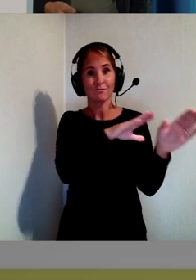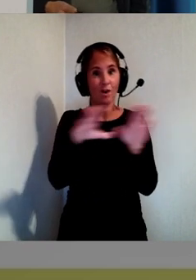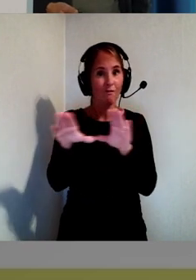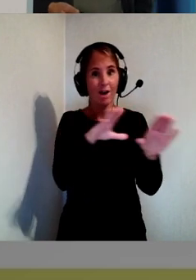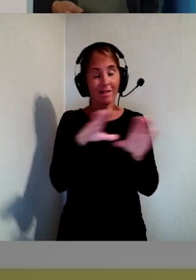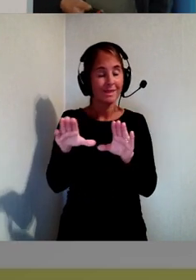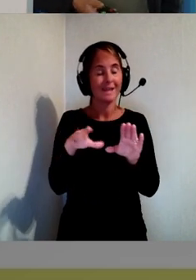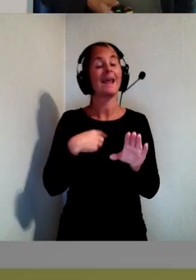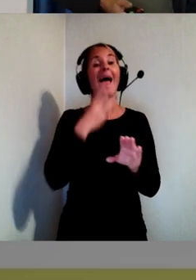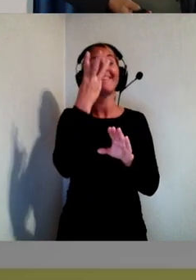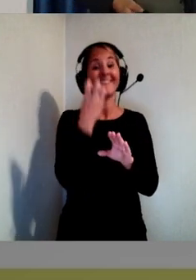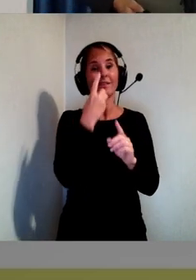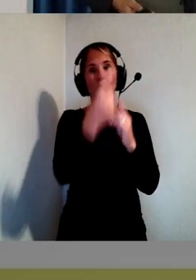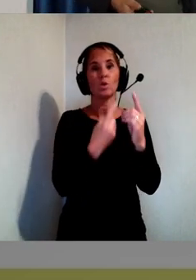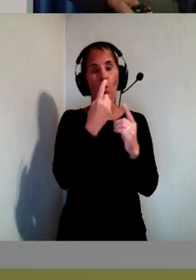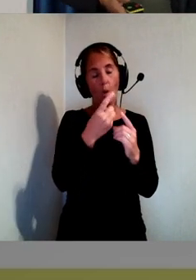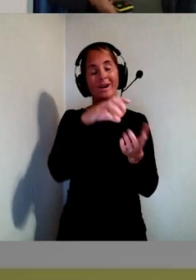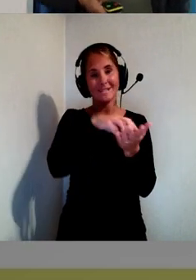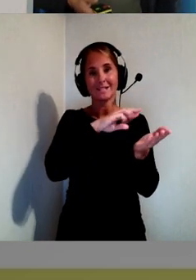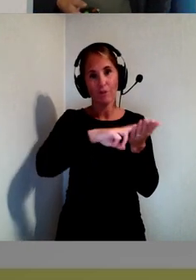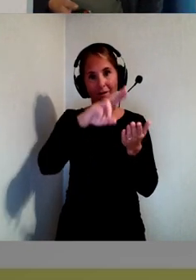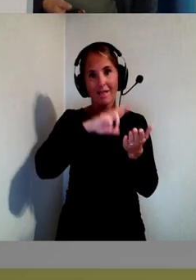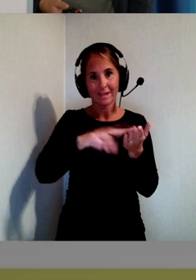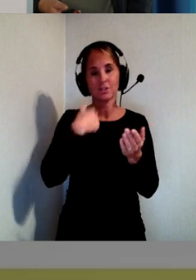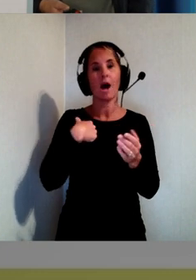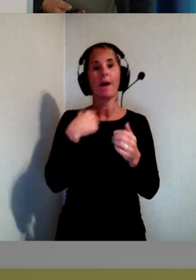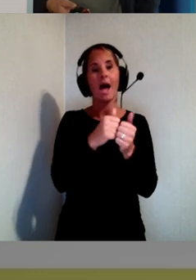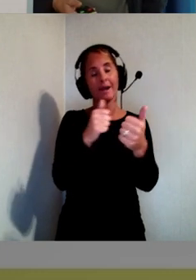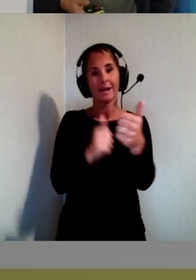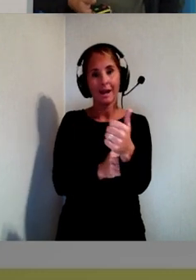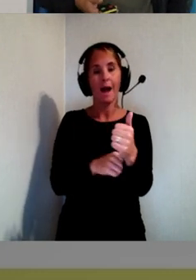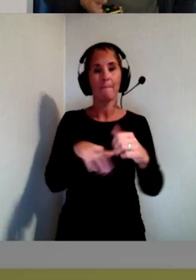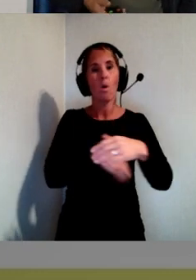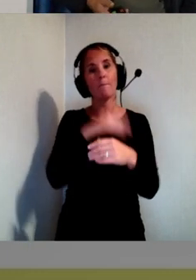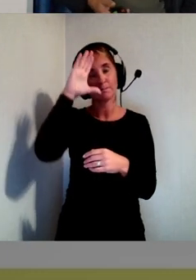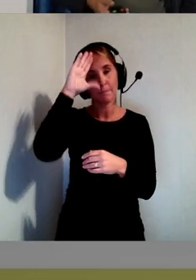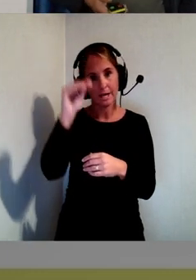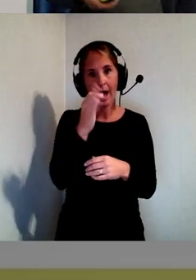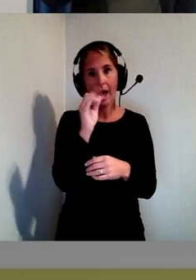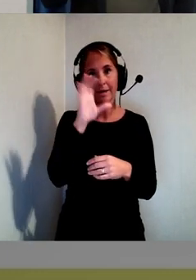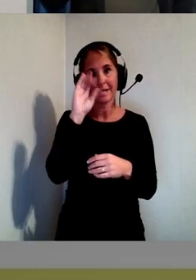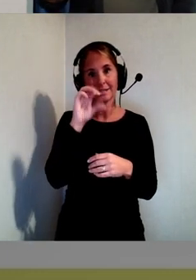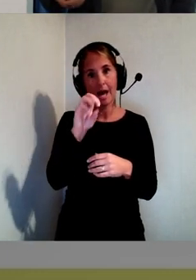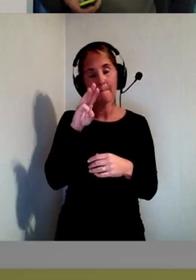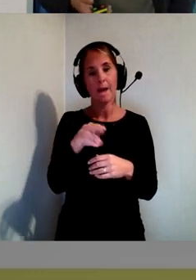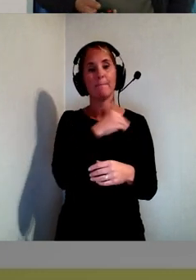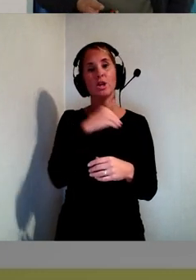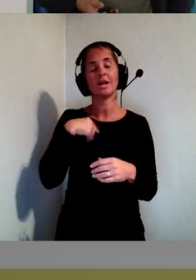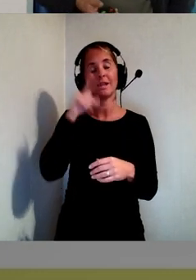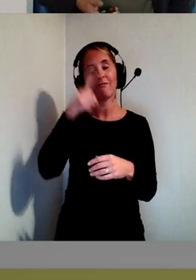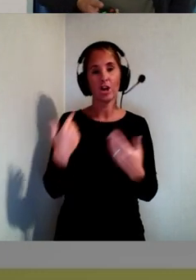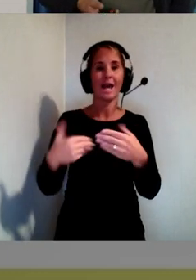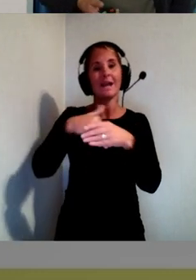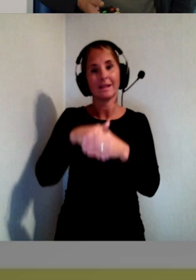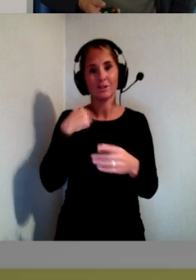Trettionde år. Och jag har varit på Handikappombudsmannen. Handisam, Myndigheten för delaktighet. Och jag var för övrigt den sista